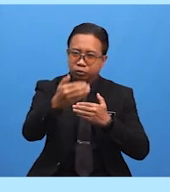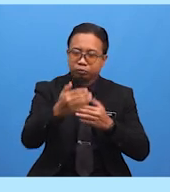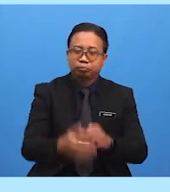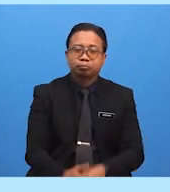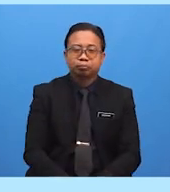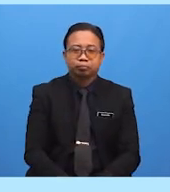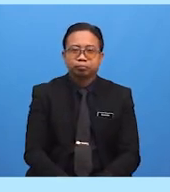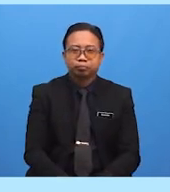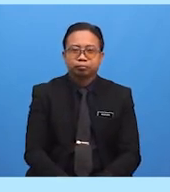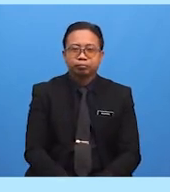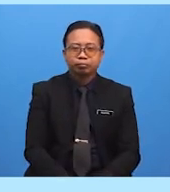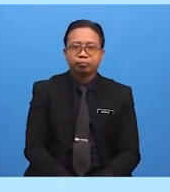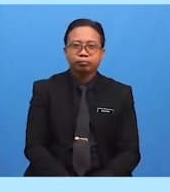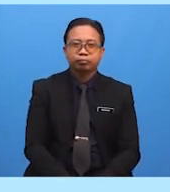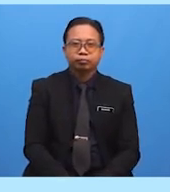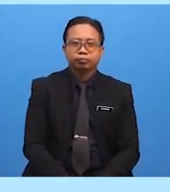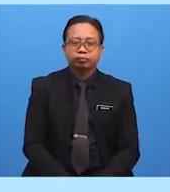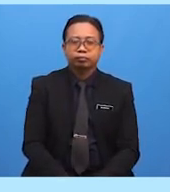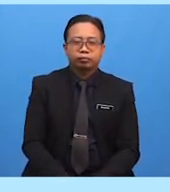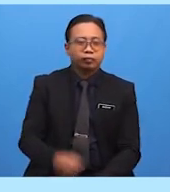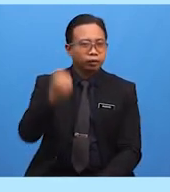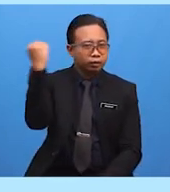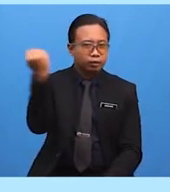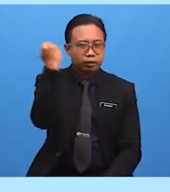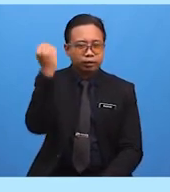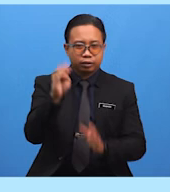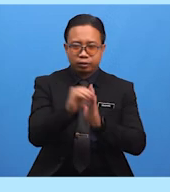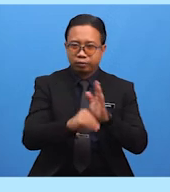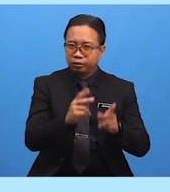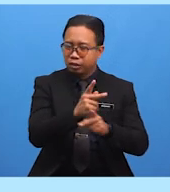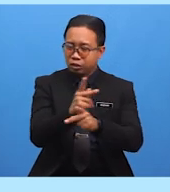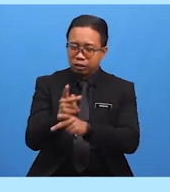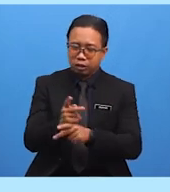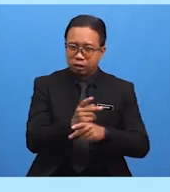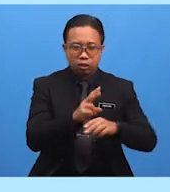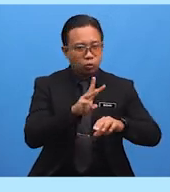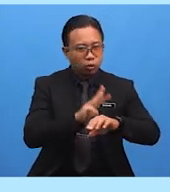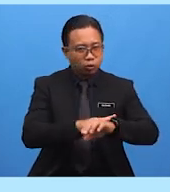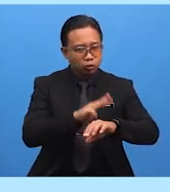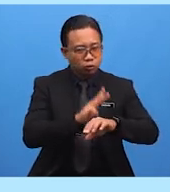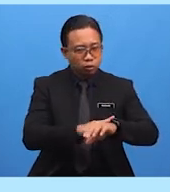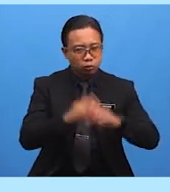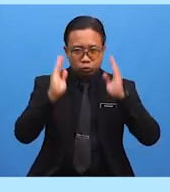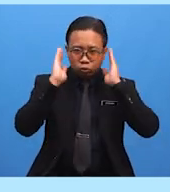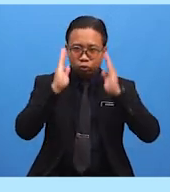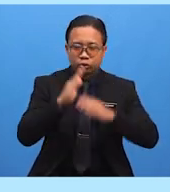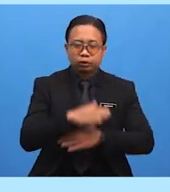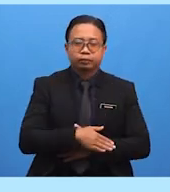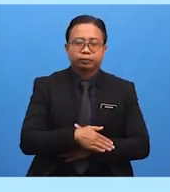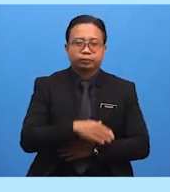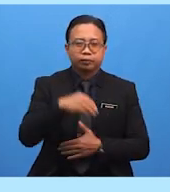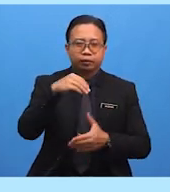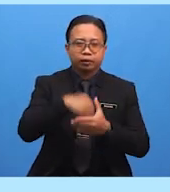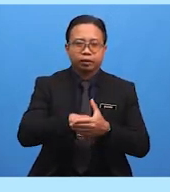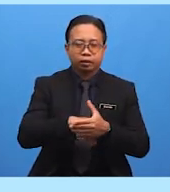Murid-murid Hendaklah Sentiasa Menjaga Waktu-waktu Salat